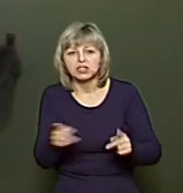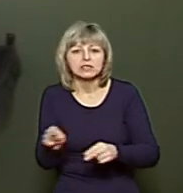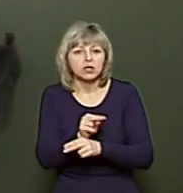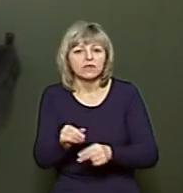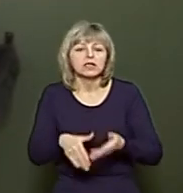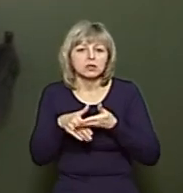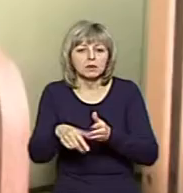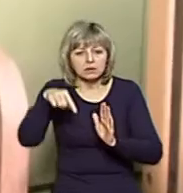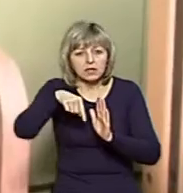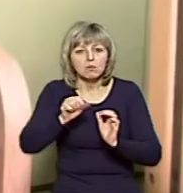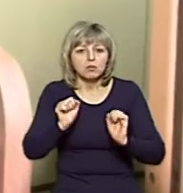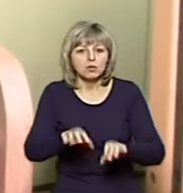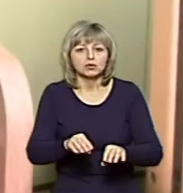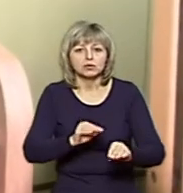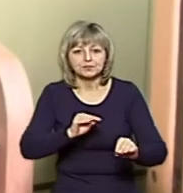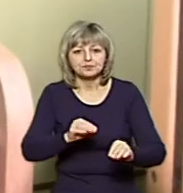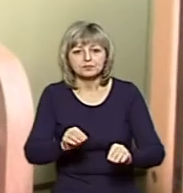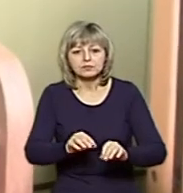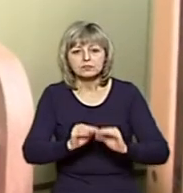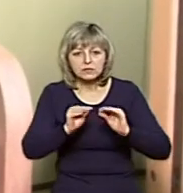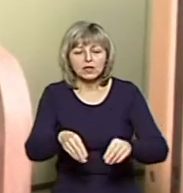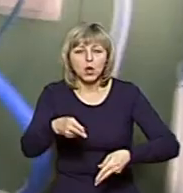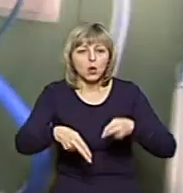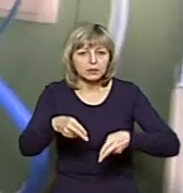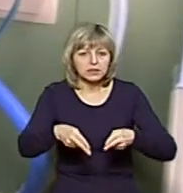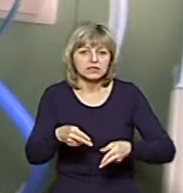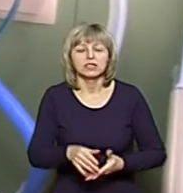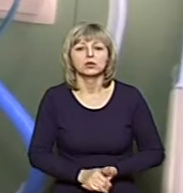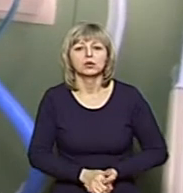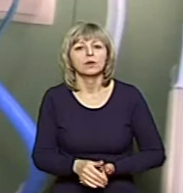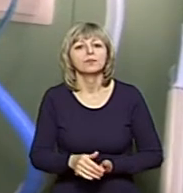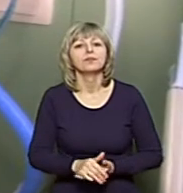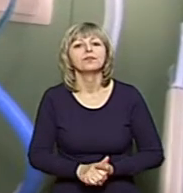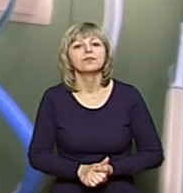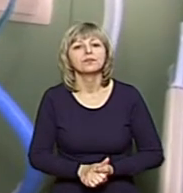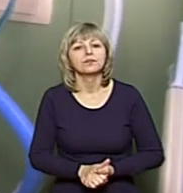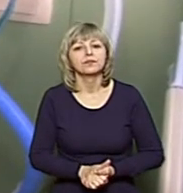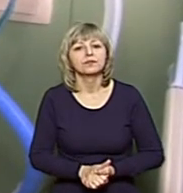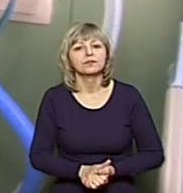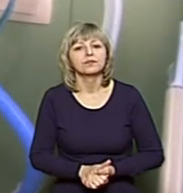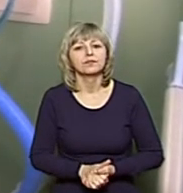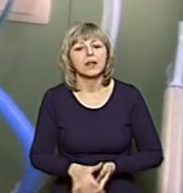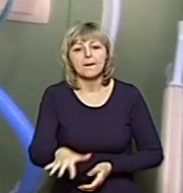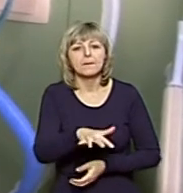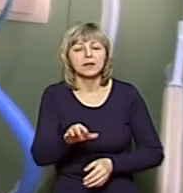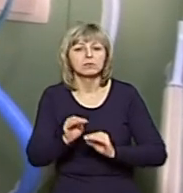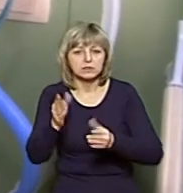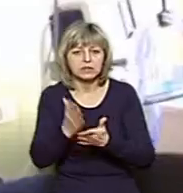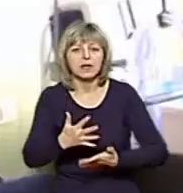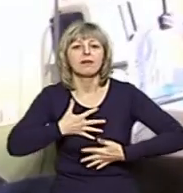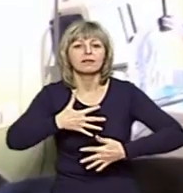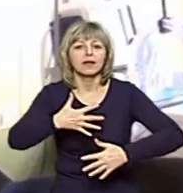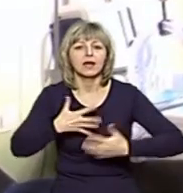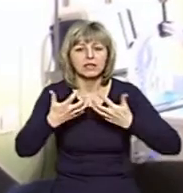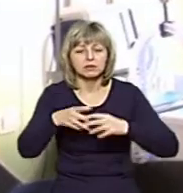потребі у боксі можуть розгорнути операційну, говорить медик. Приміщення обладнане дихальним апаратом. До апарату ми маємо